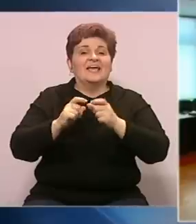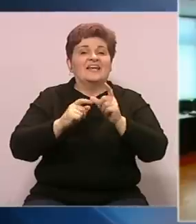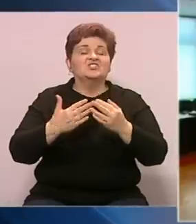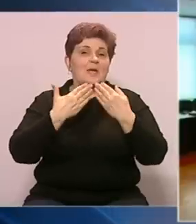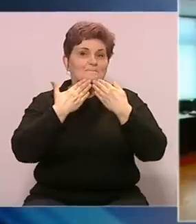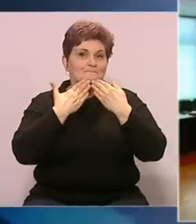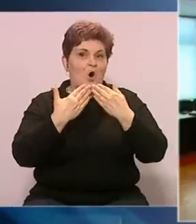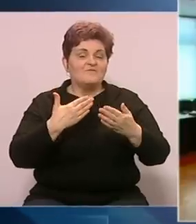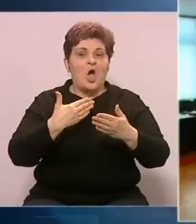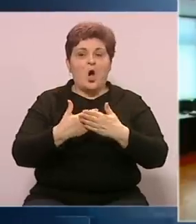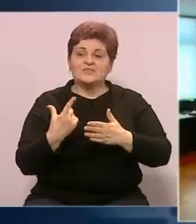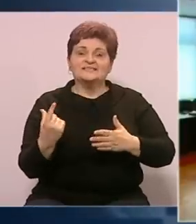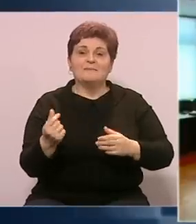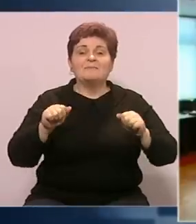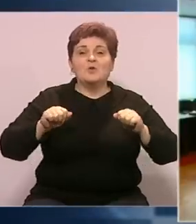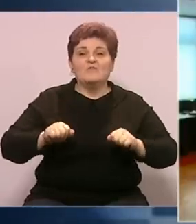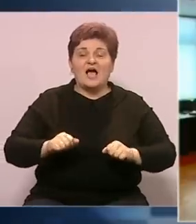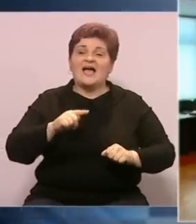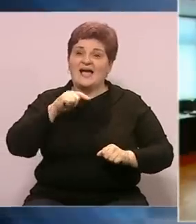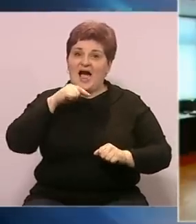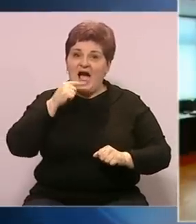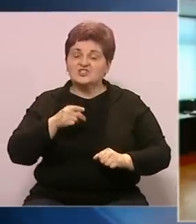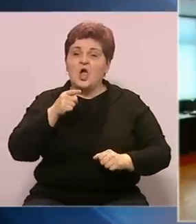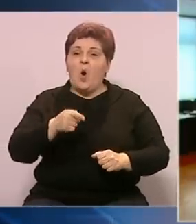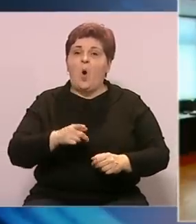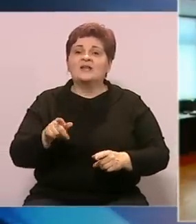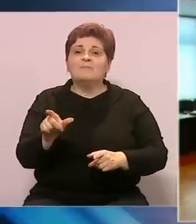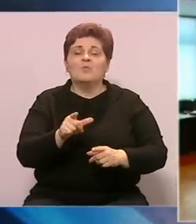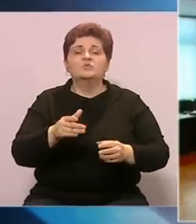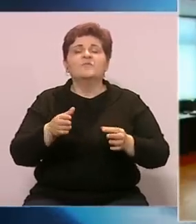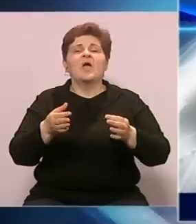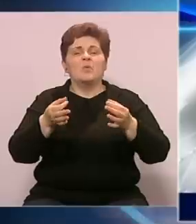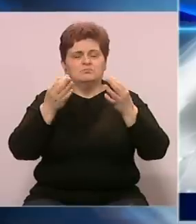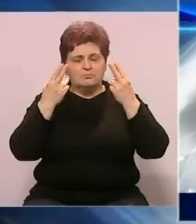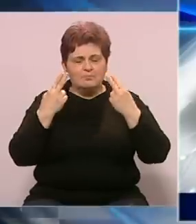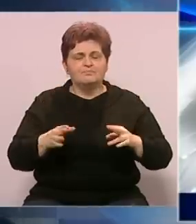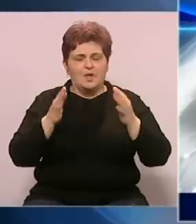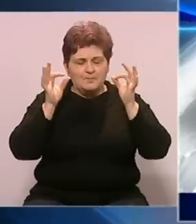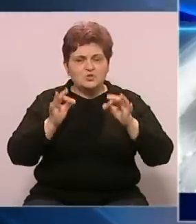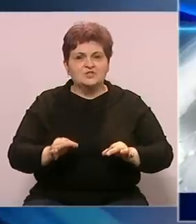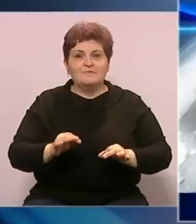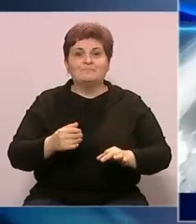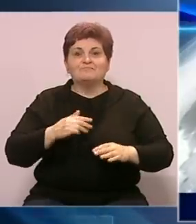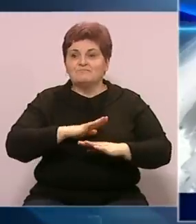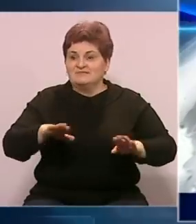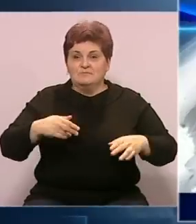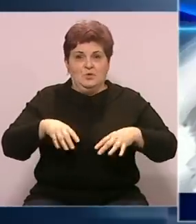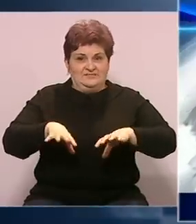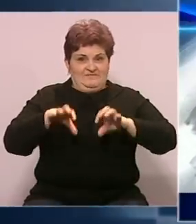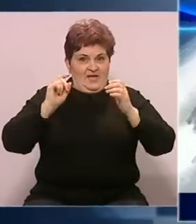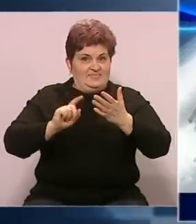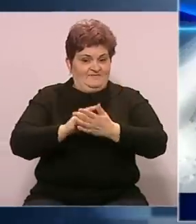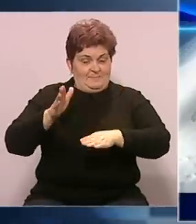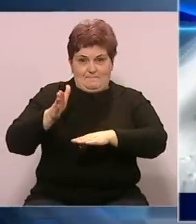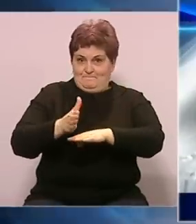pohvalila je odnos sa partnerima u vlasti i sičući da se on zasniva na uzajavnom uvažavanju. Vjerujem da smo svi konačno shvatili da je vrijeme